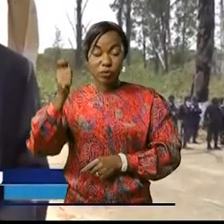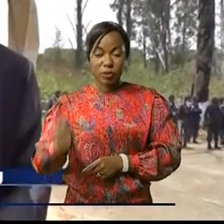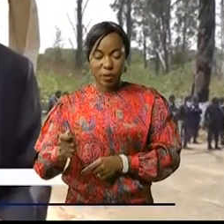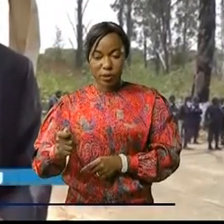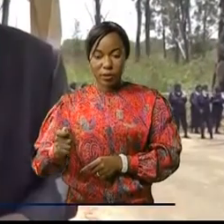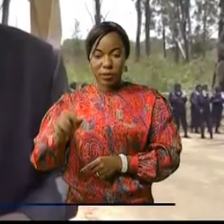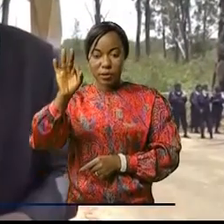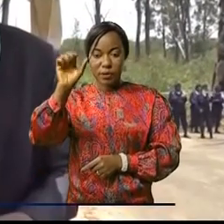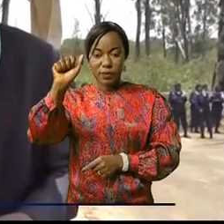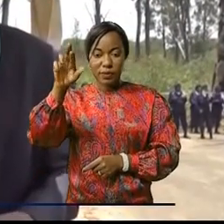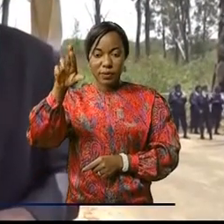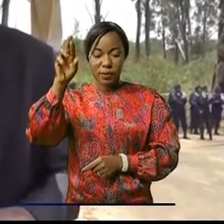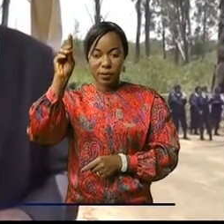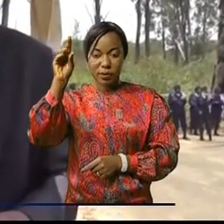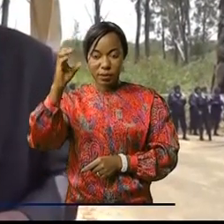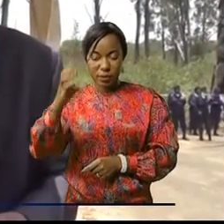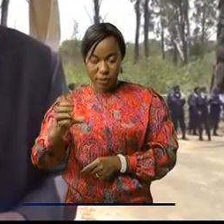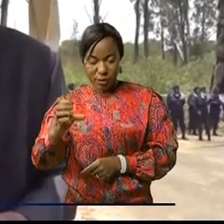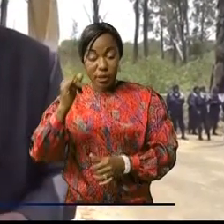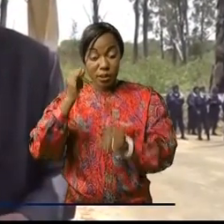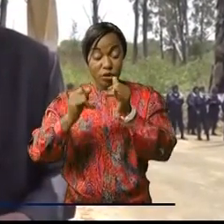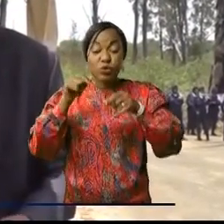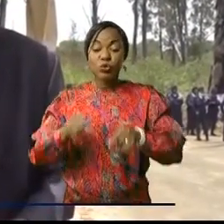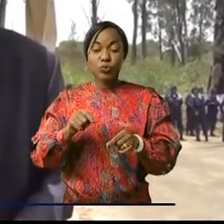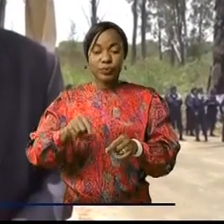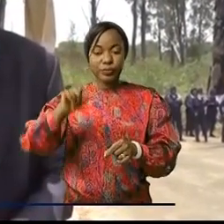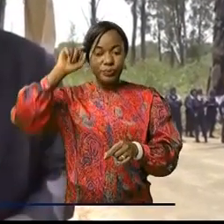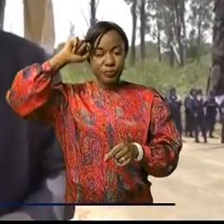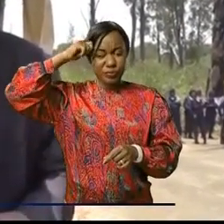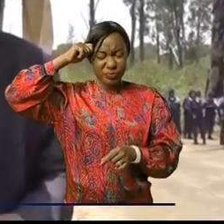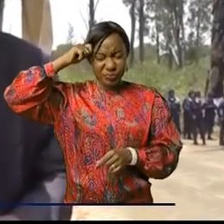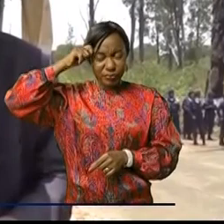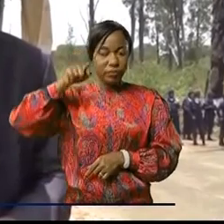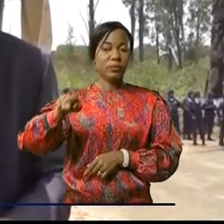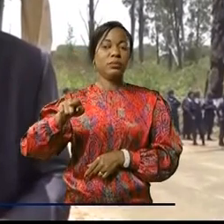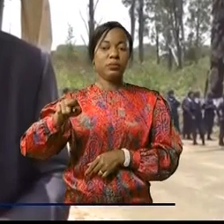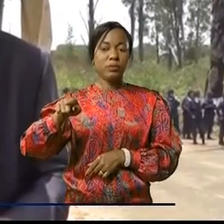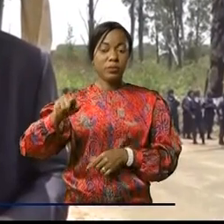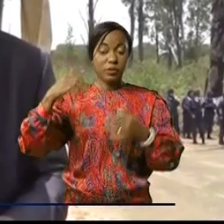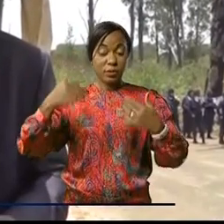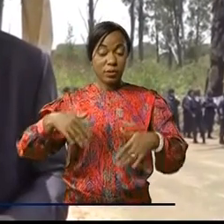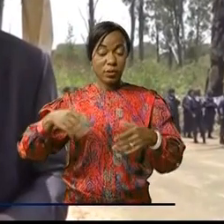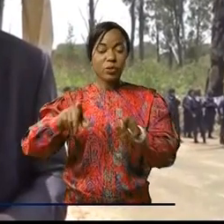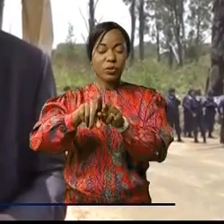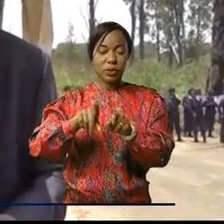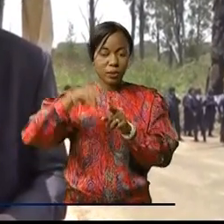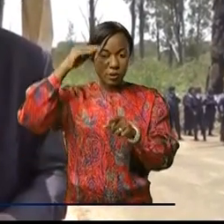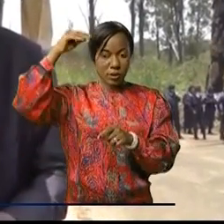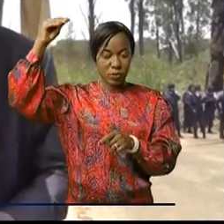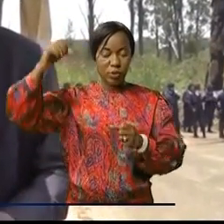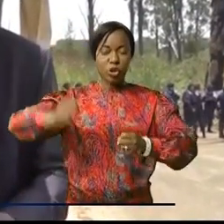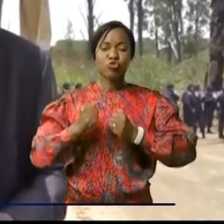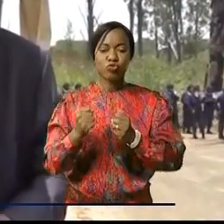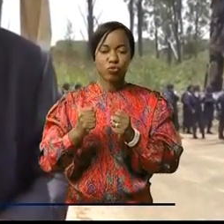Fardecé. Si nous commémons la tragédie nous commémons aussi l'espoir le courage